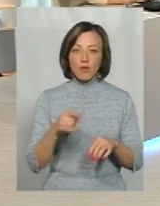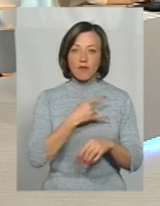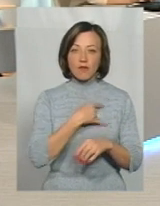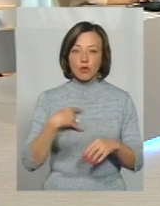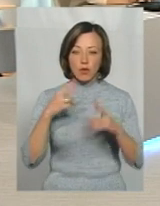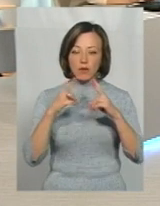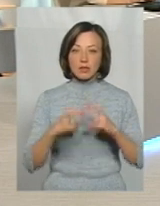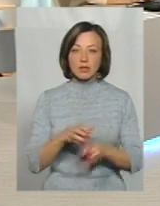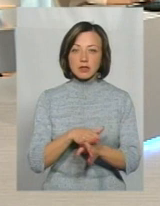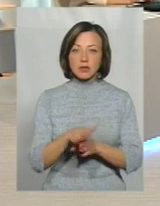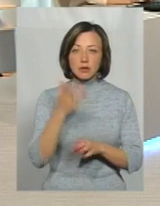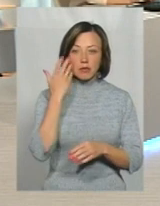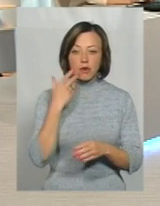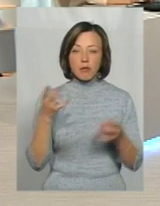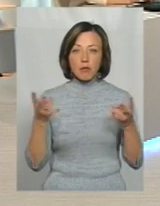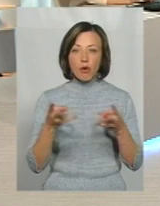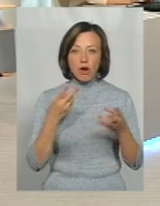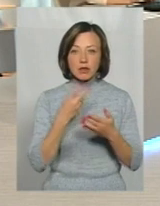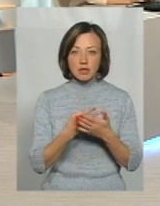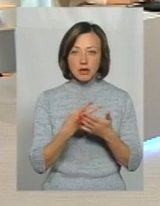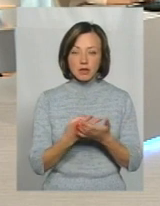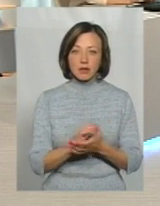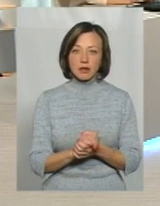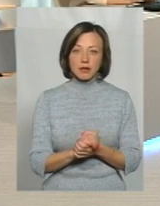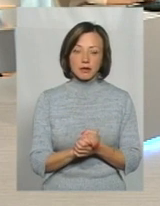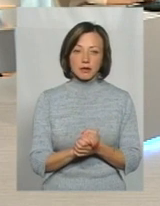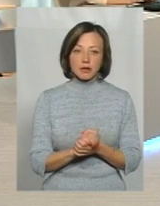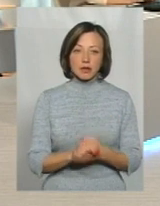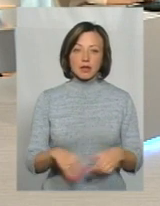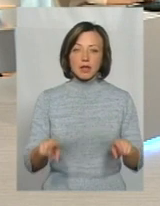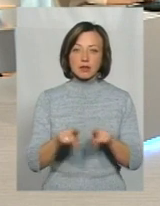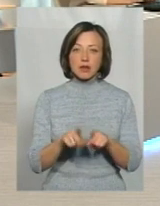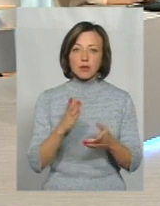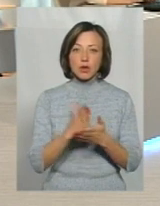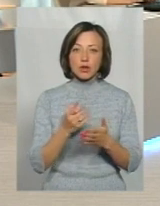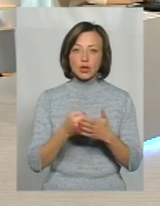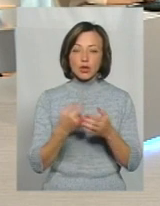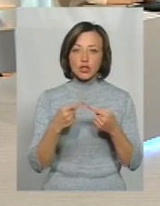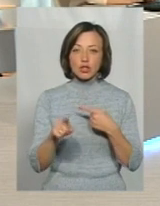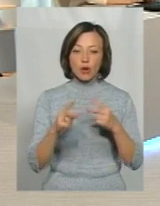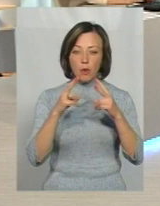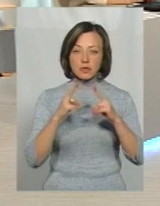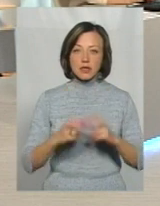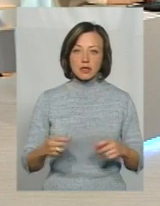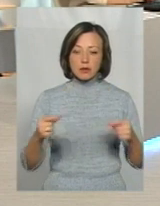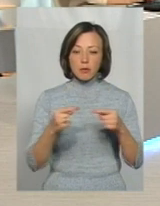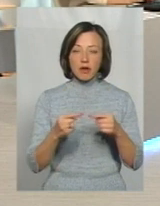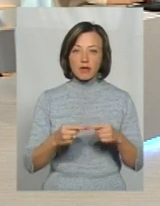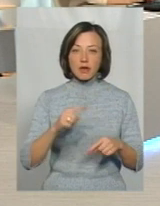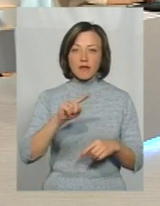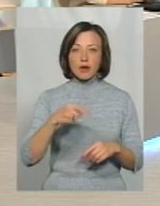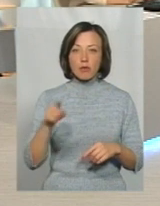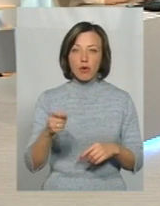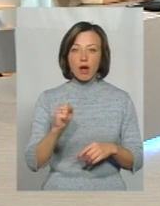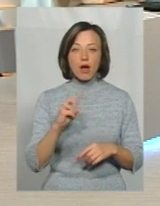здійснюється при показаннях. Тому так само є до інших обстежень певні вимоги,